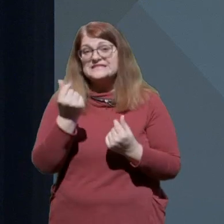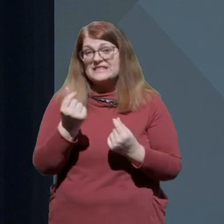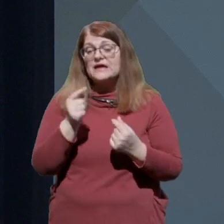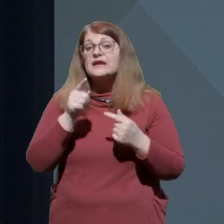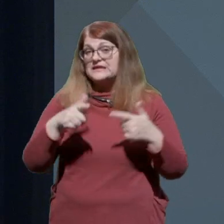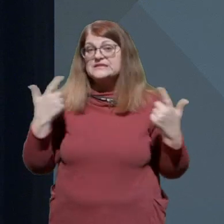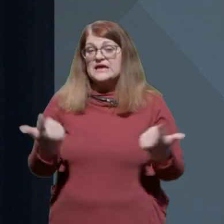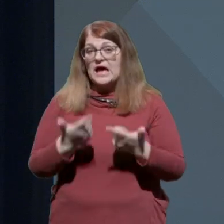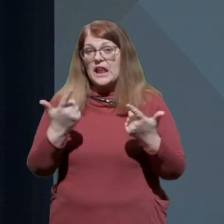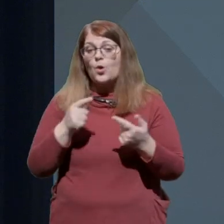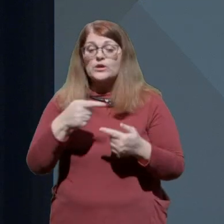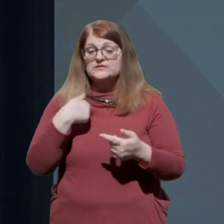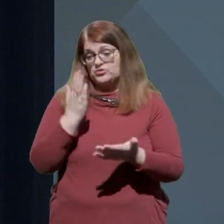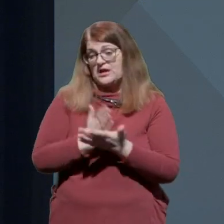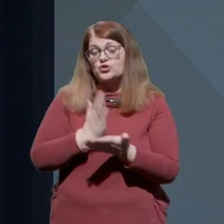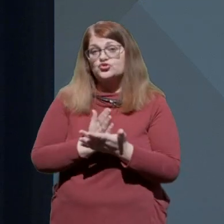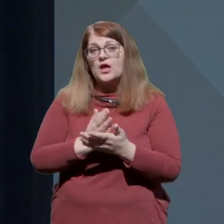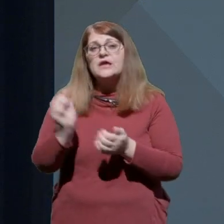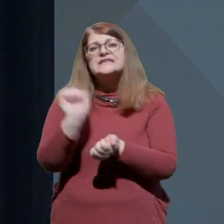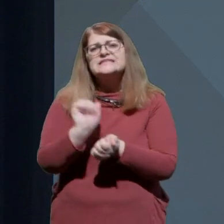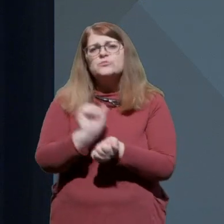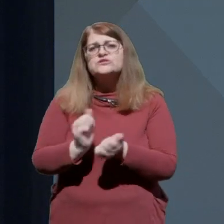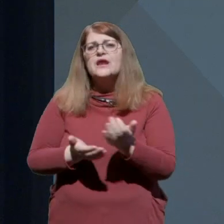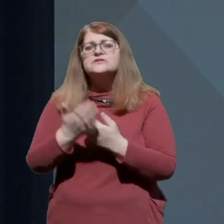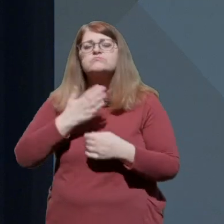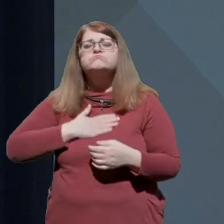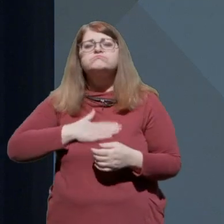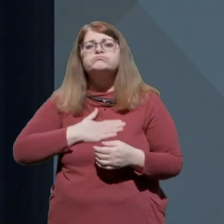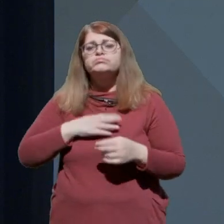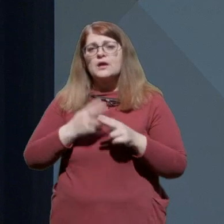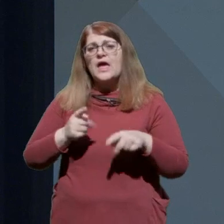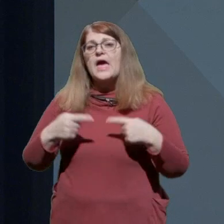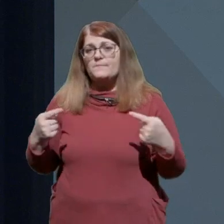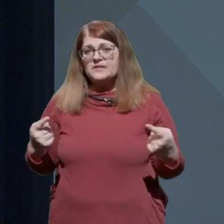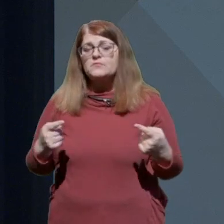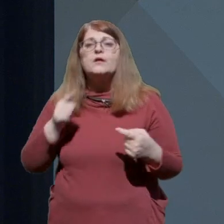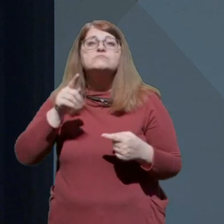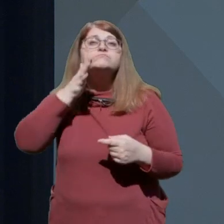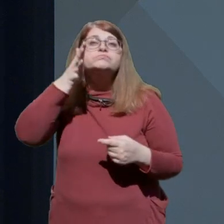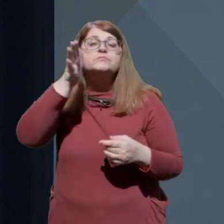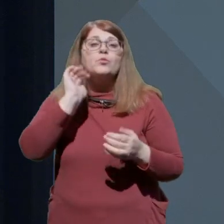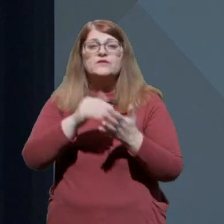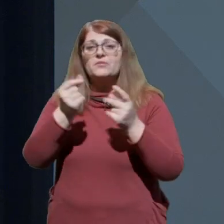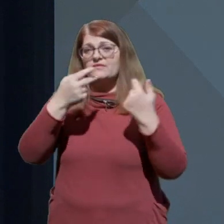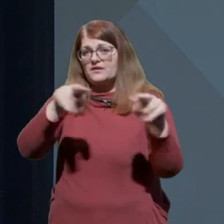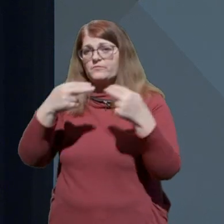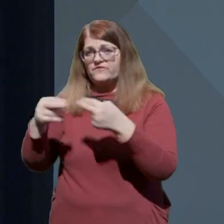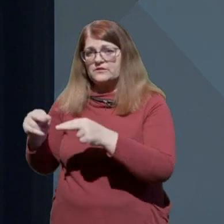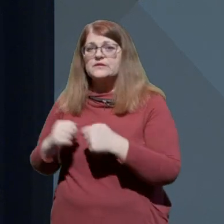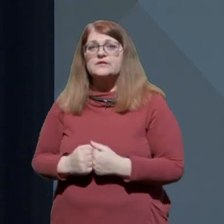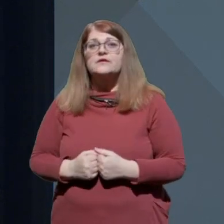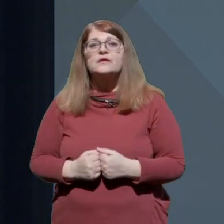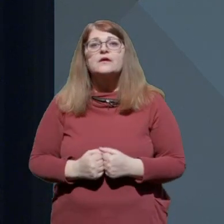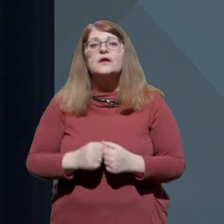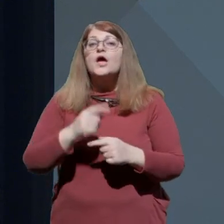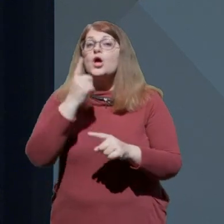lahko in smo si ga že sposodili za blaženje epidemije, nekoč povrniti. In tudi zato